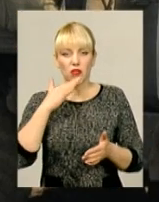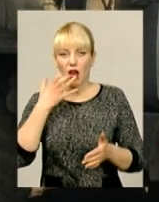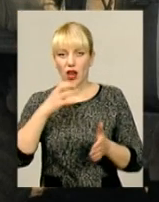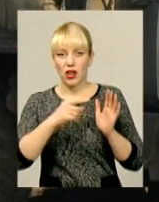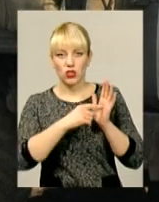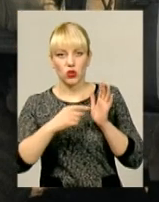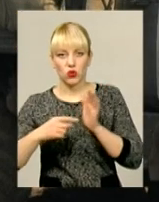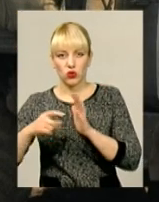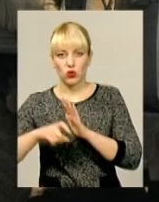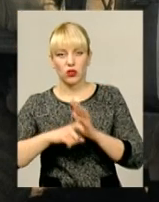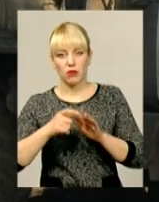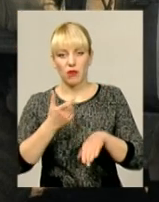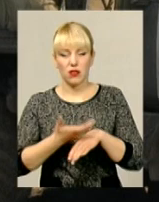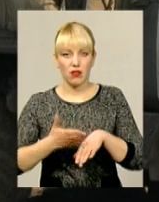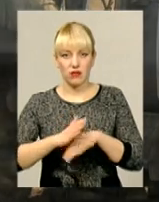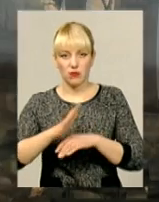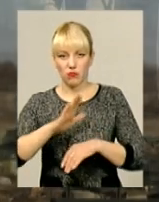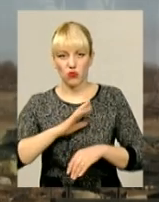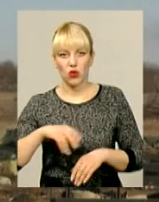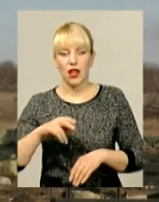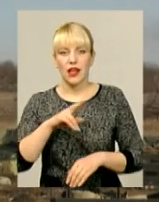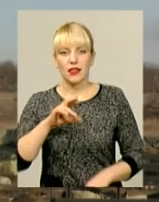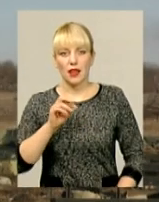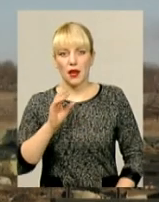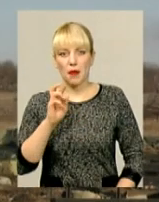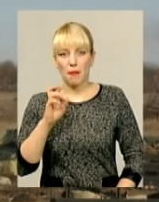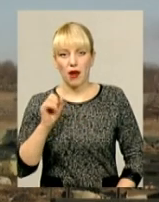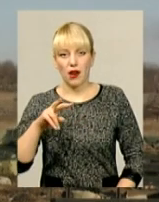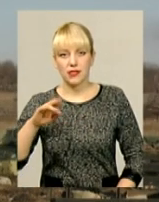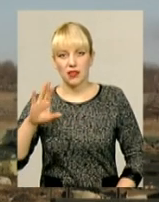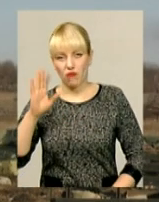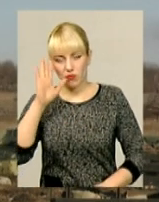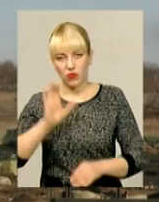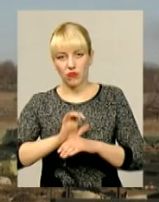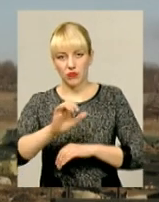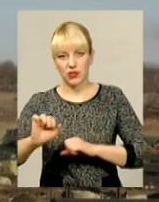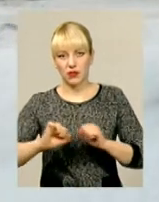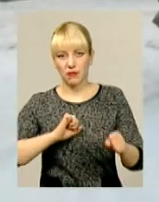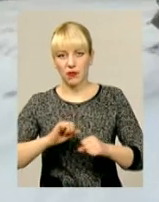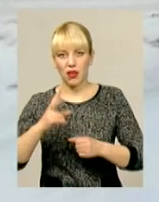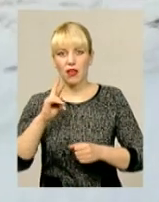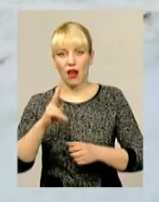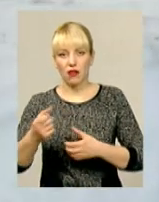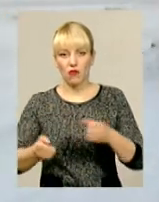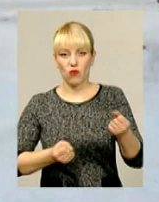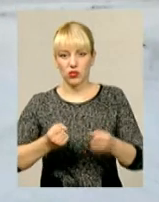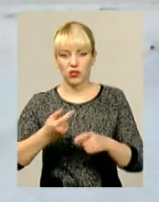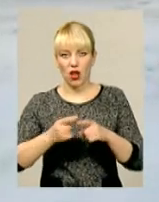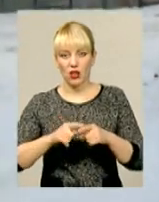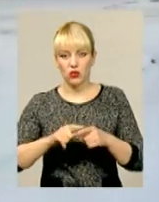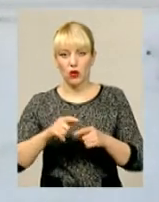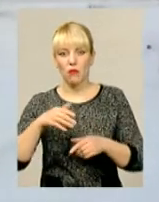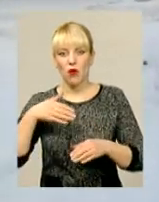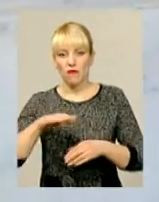Та найважчим випробуванням став Дебальцівський котел. Туди військового відрядили як водія механіка БМП. На цьому відео боєць на